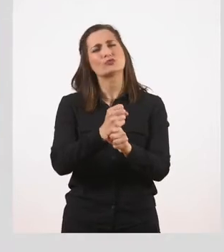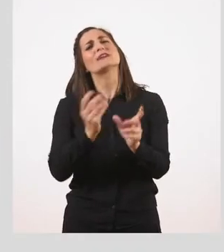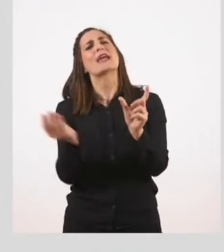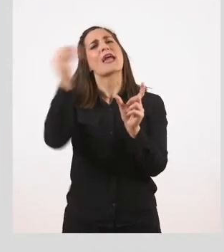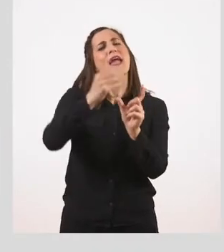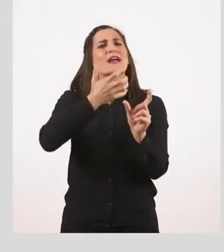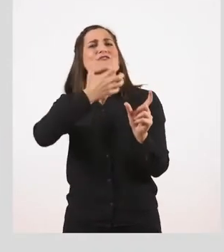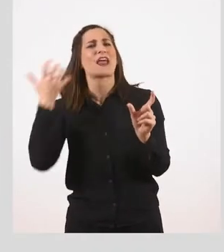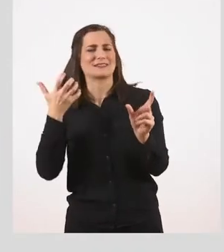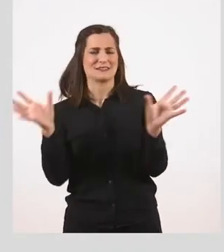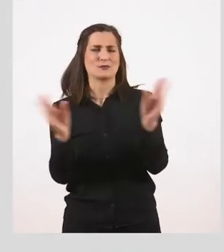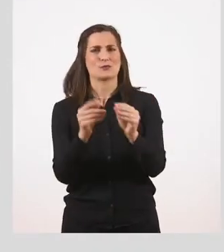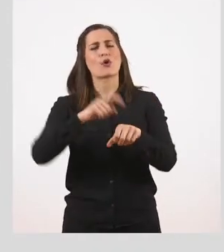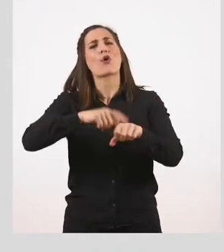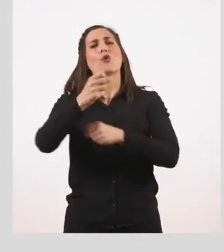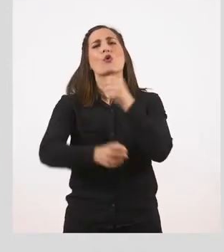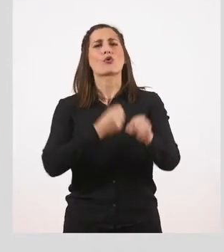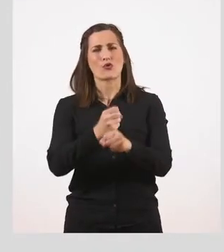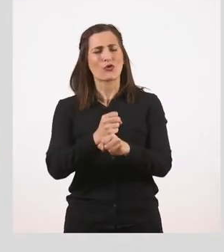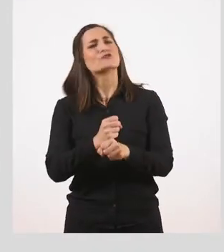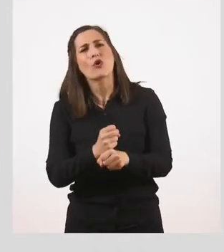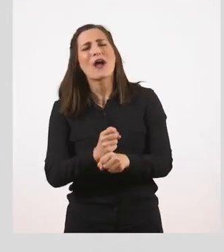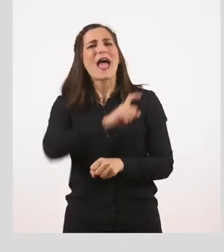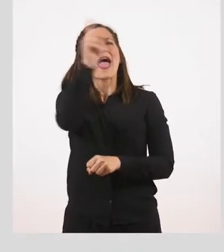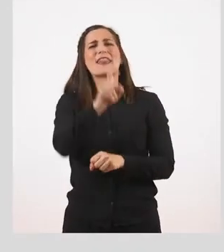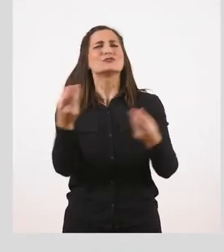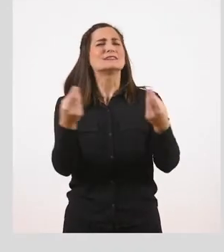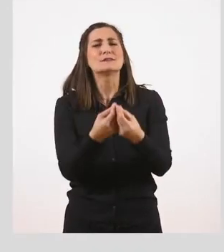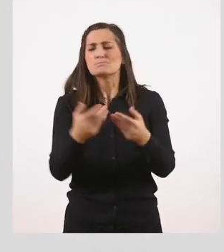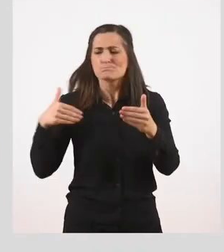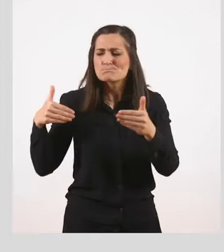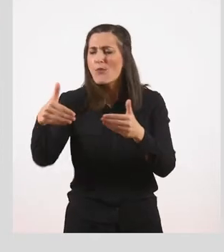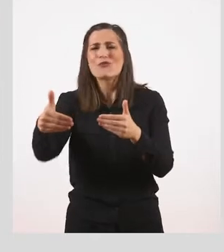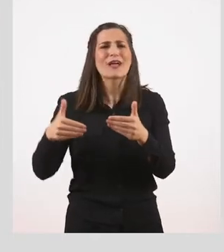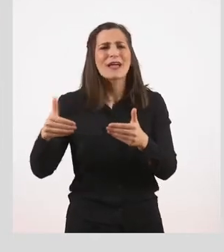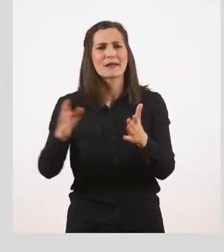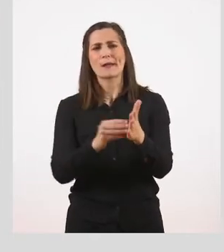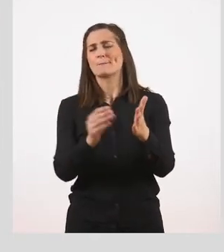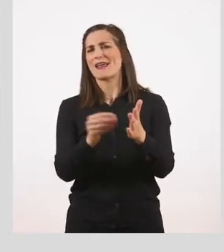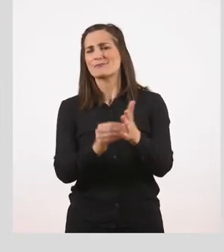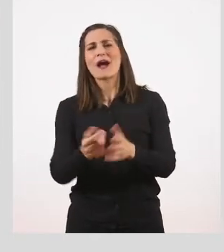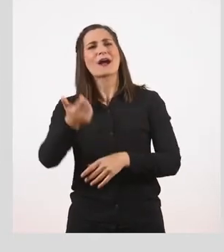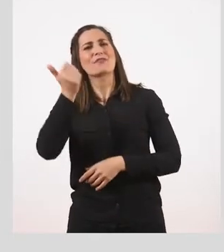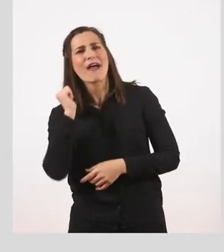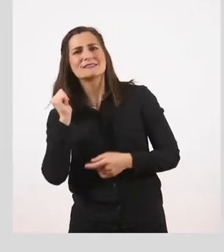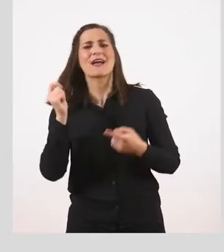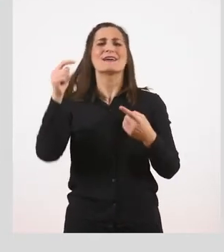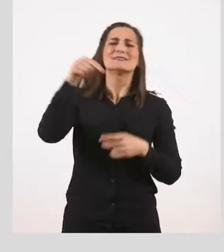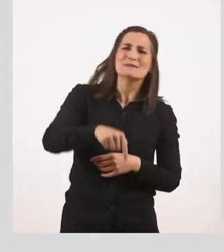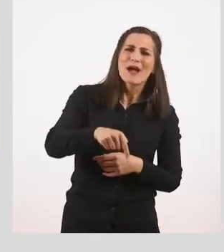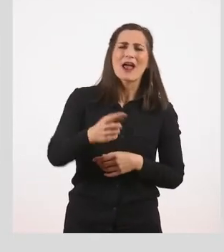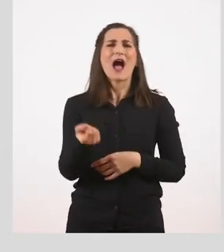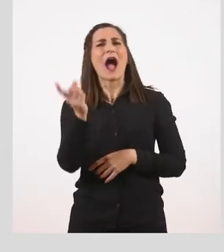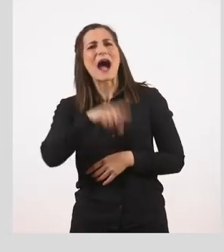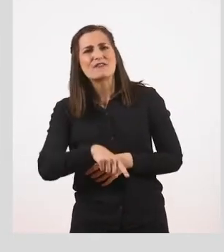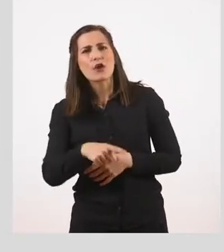Αυτά απαντούν στην ερώτηση πότε, σας έχω γράψει μερικά εδώ, είναι το χθες, το σήμερα,